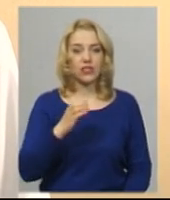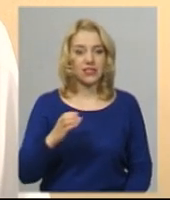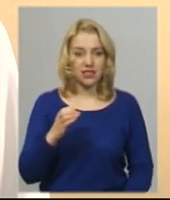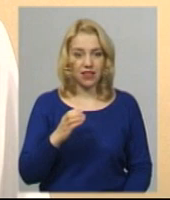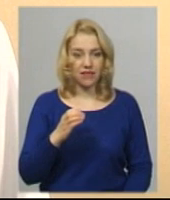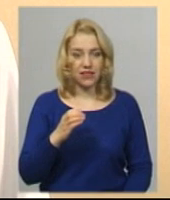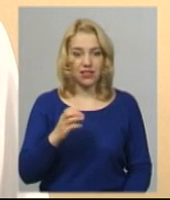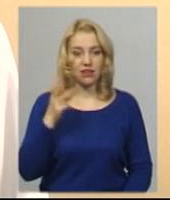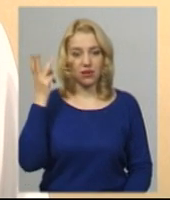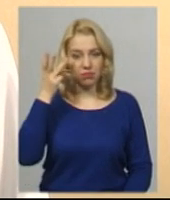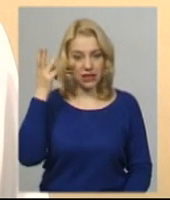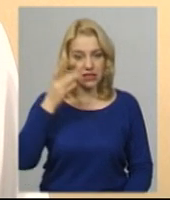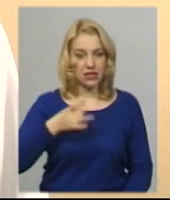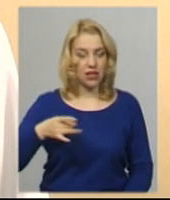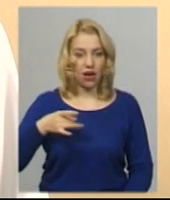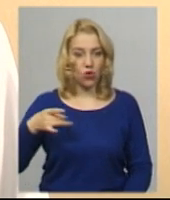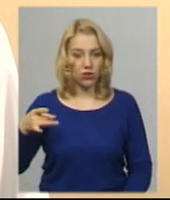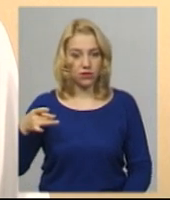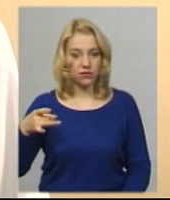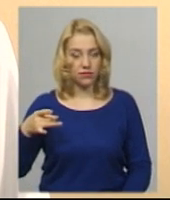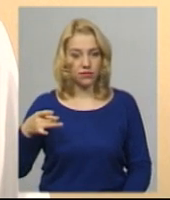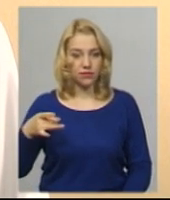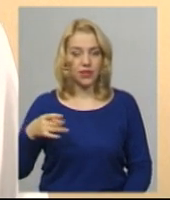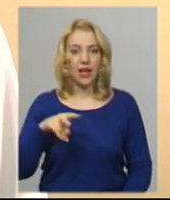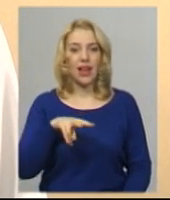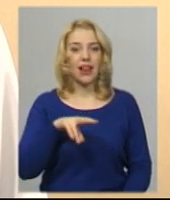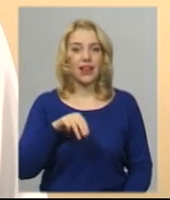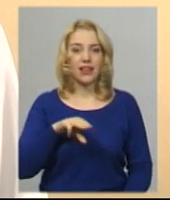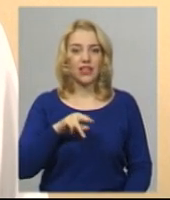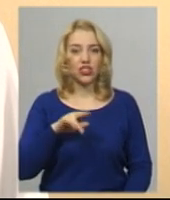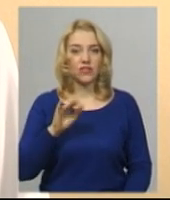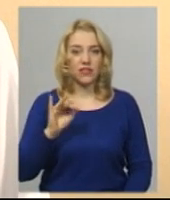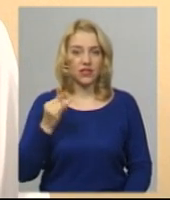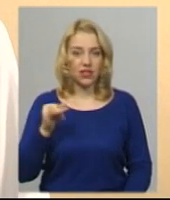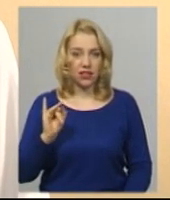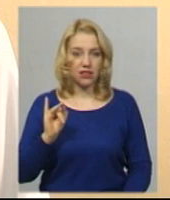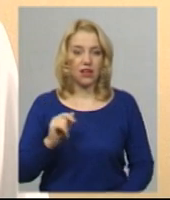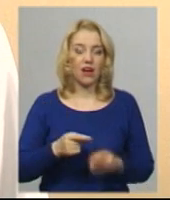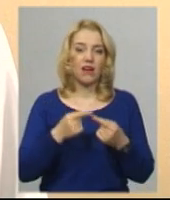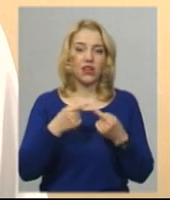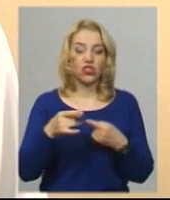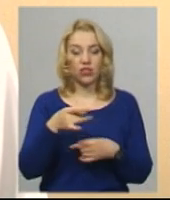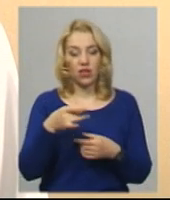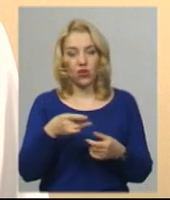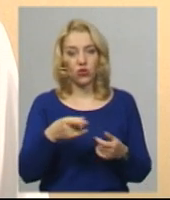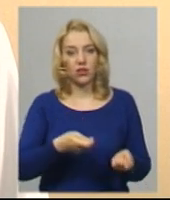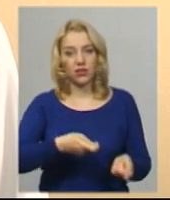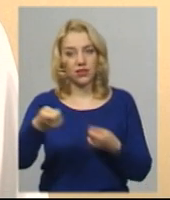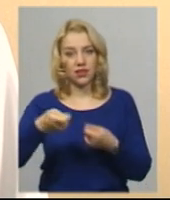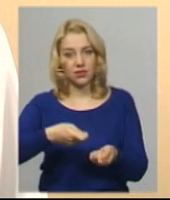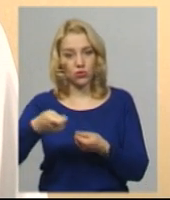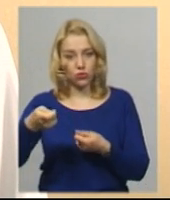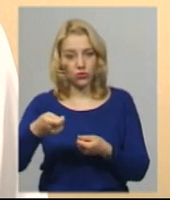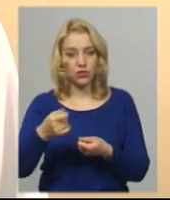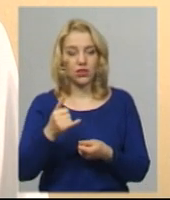Хмельницький район, Литичівський. Інші райони транспортуються в